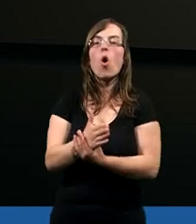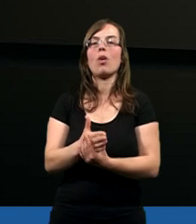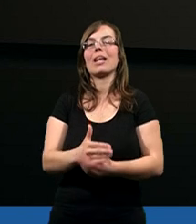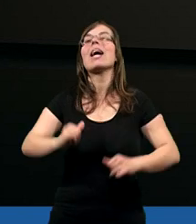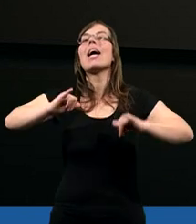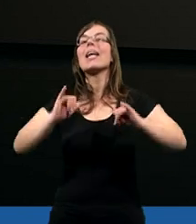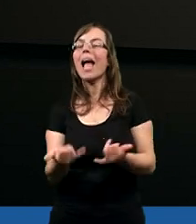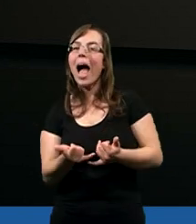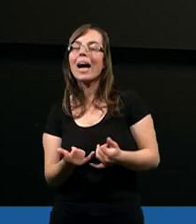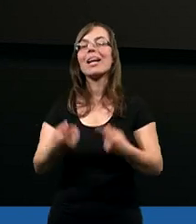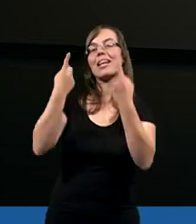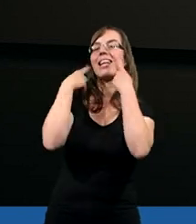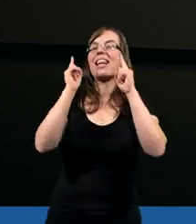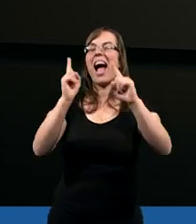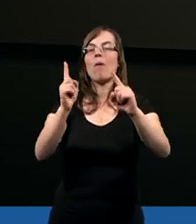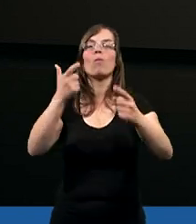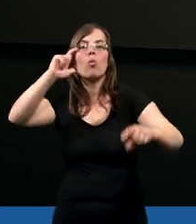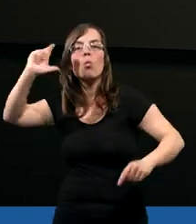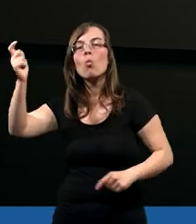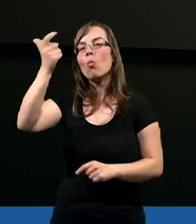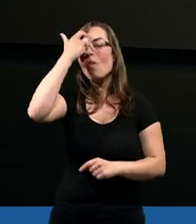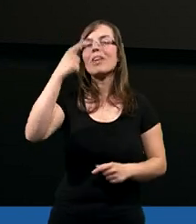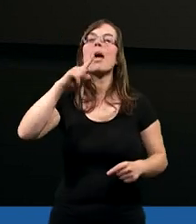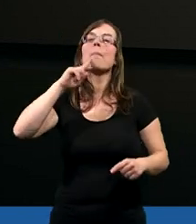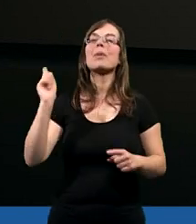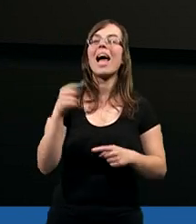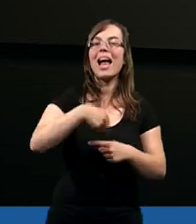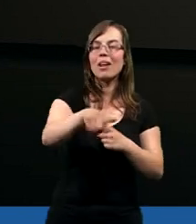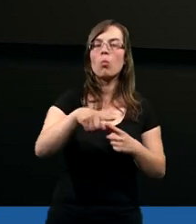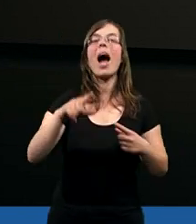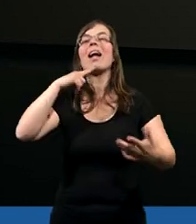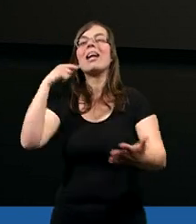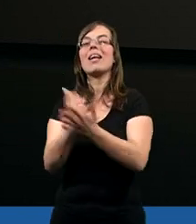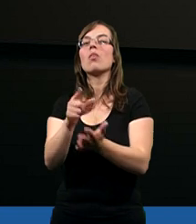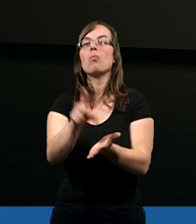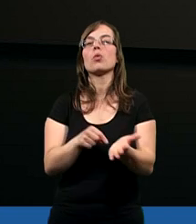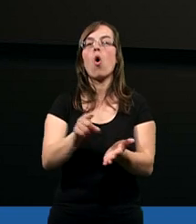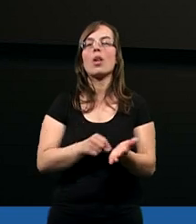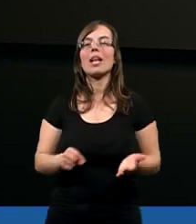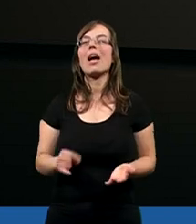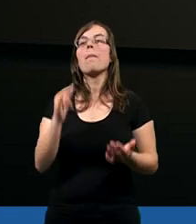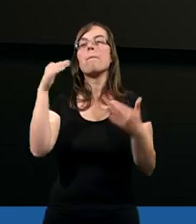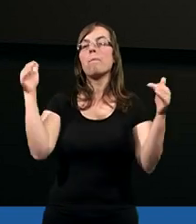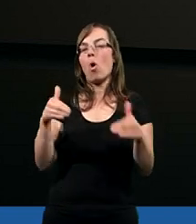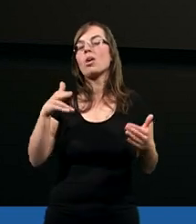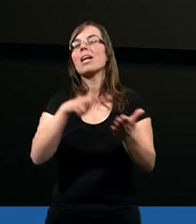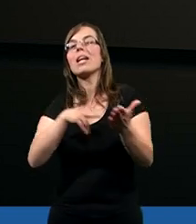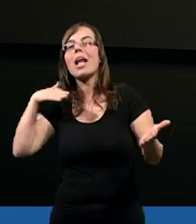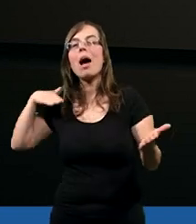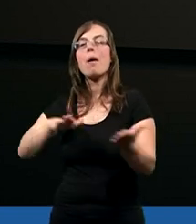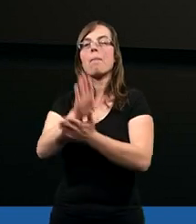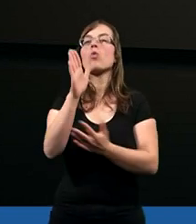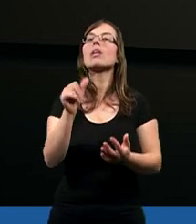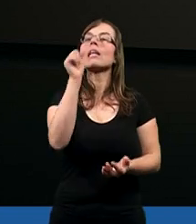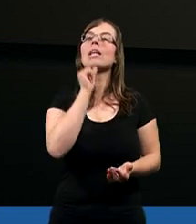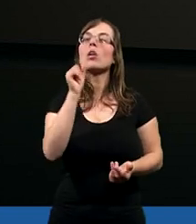Jakie zauważamy główne przesłania Listu Piotra? Może na początek